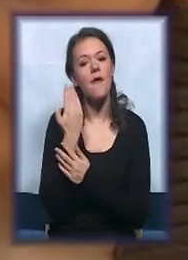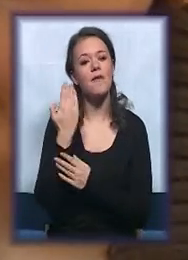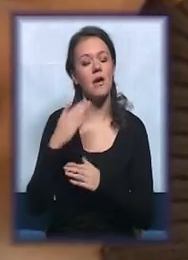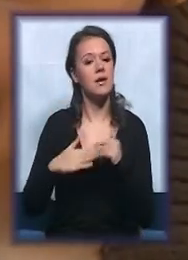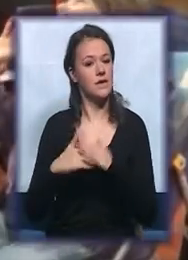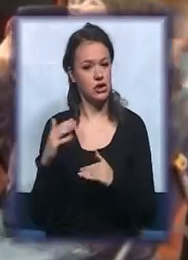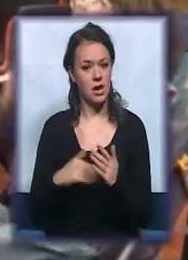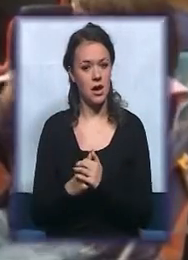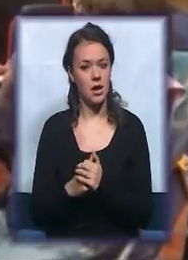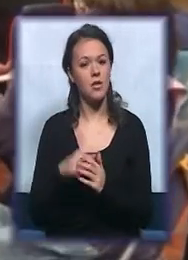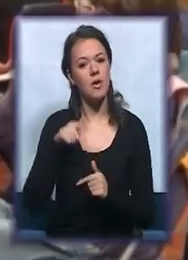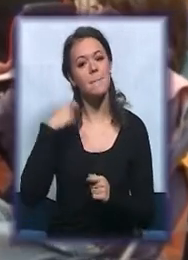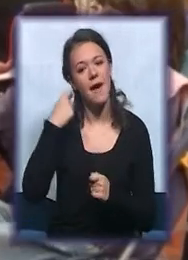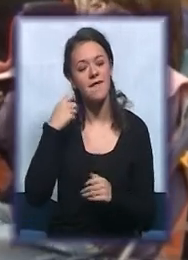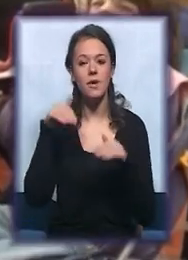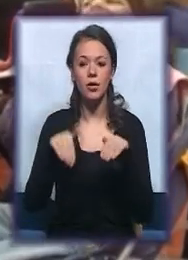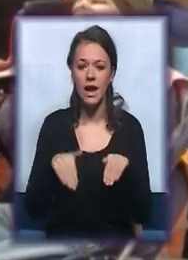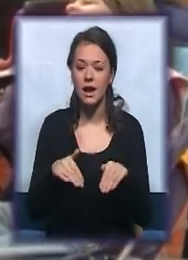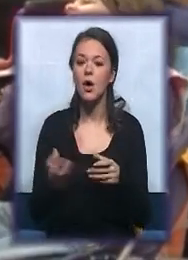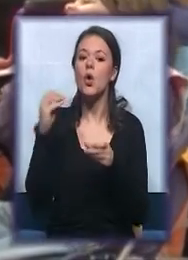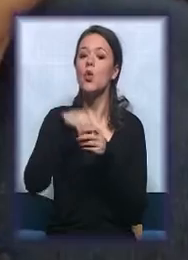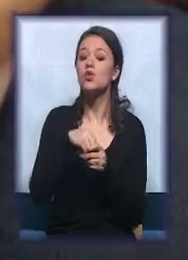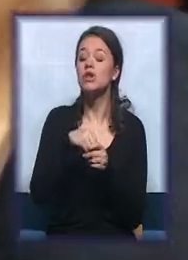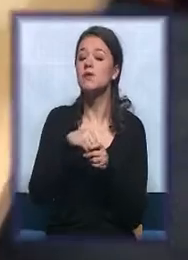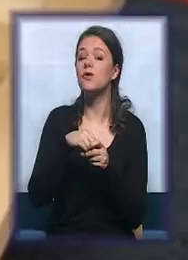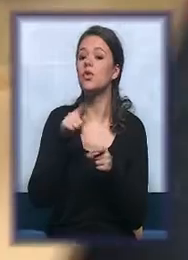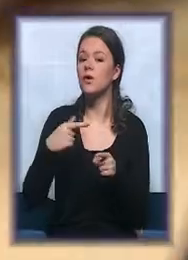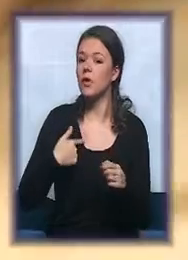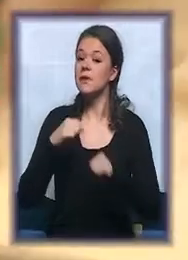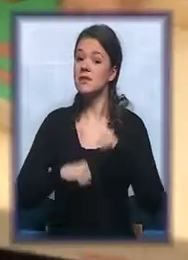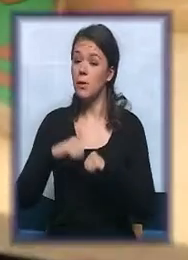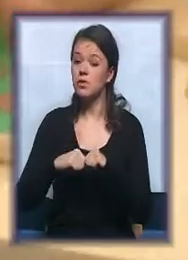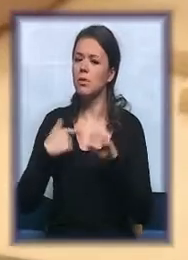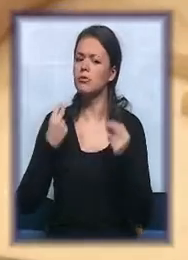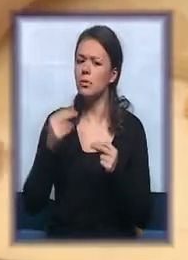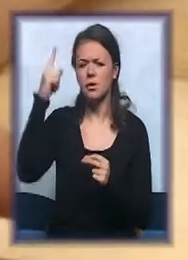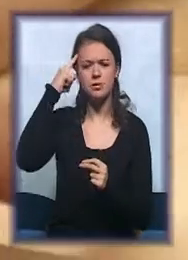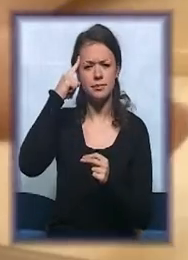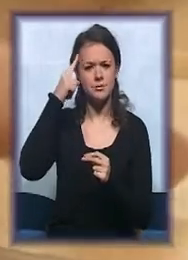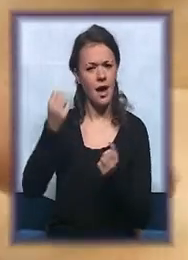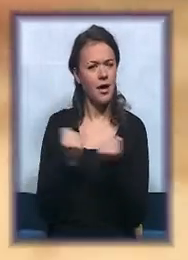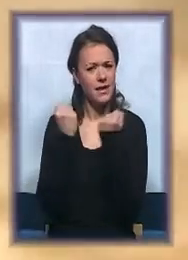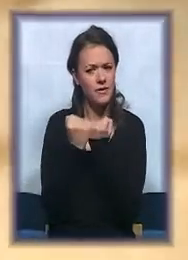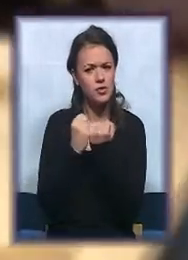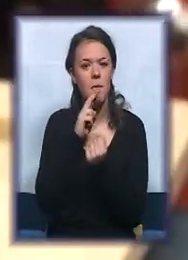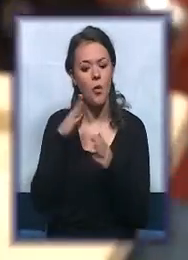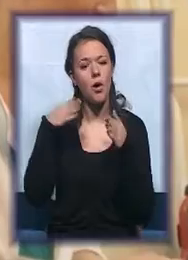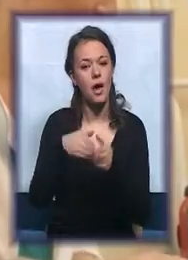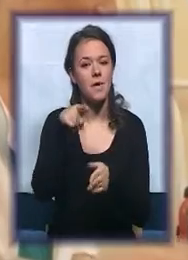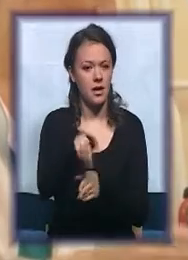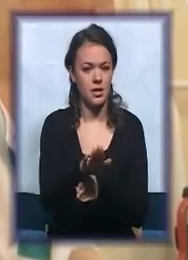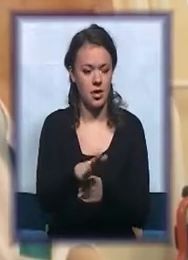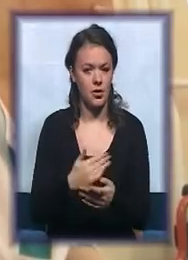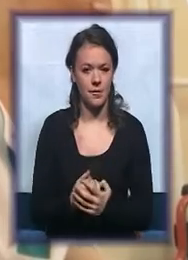Oni pevaju, igraju, učestvuju svako prema svojim sposobnostima u pažljivo osmišljenim aktivnostima namenjenim njihovom napredom.